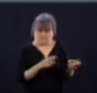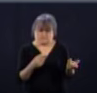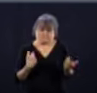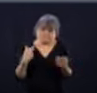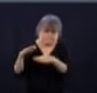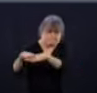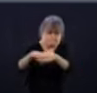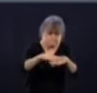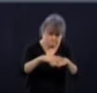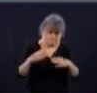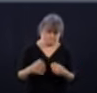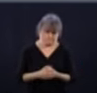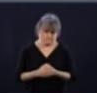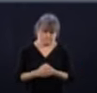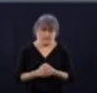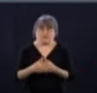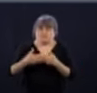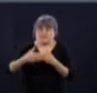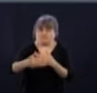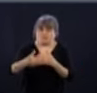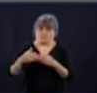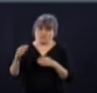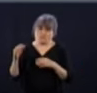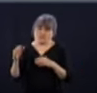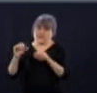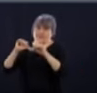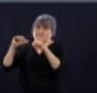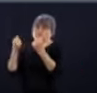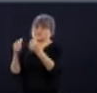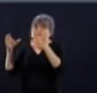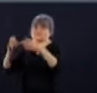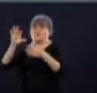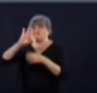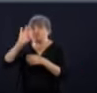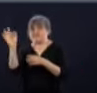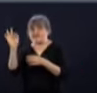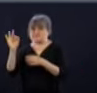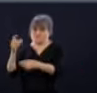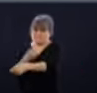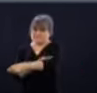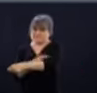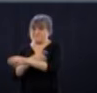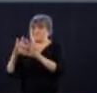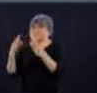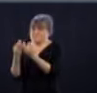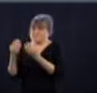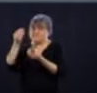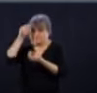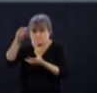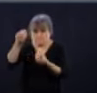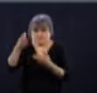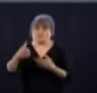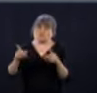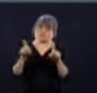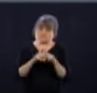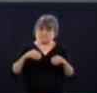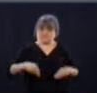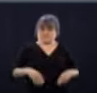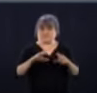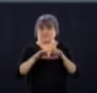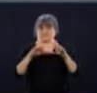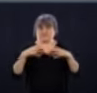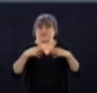de la part de la Fédération des médecins omnipraticiens là-dessus et du ministère de la Santé et des services sociaux. Donc, je fais le même appel